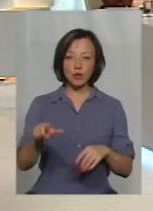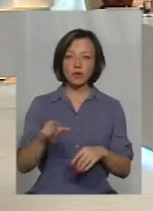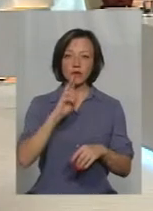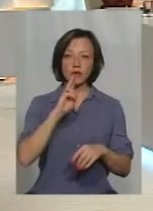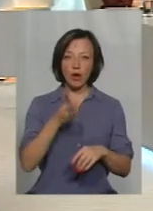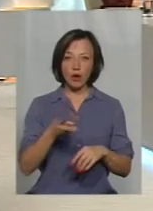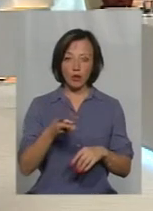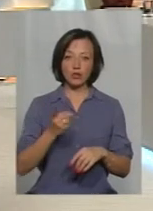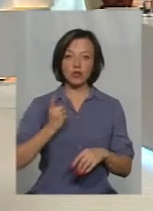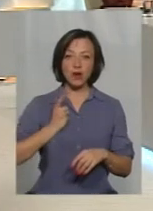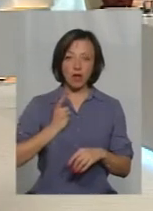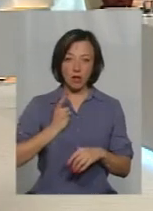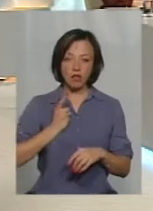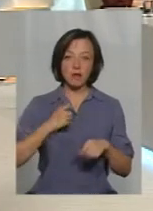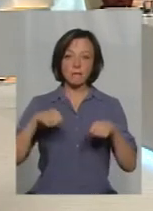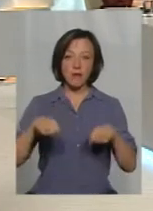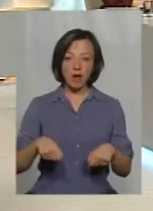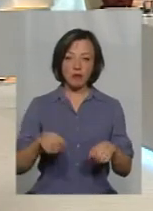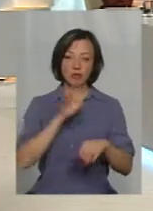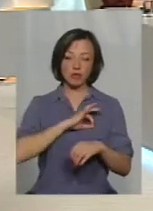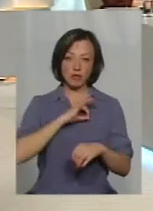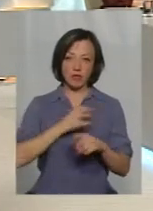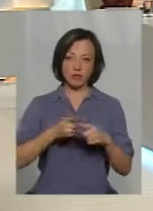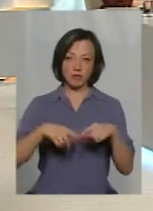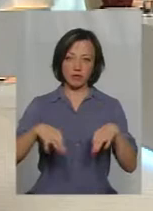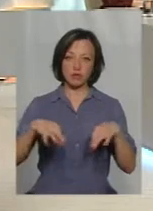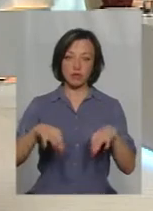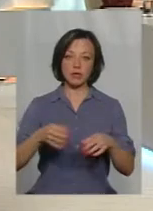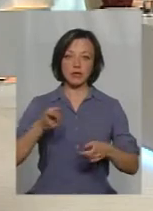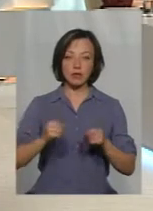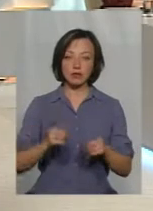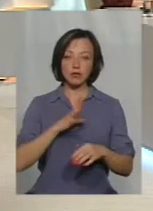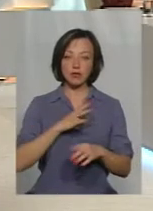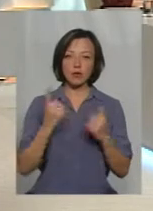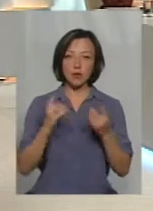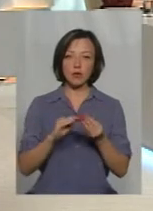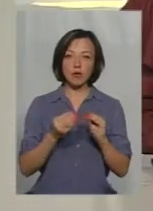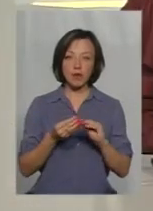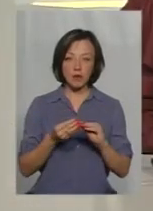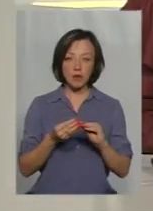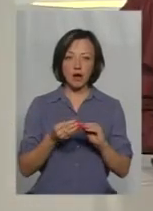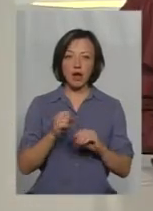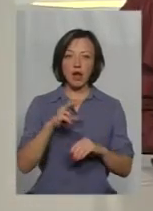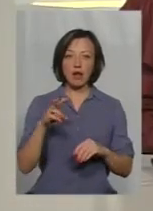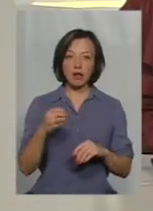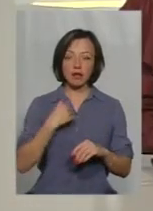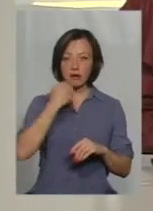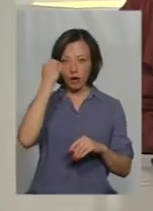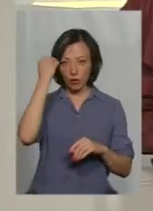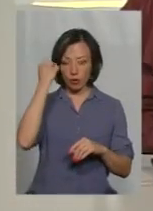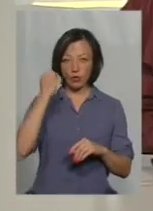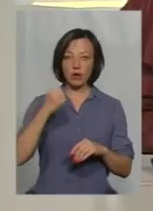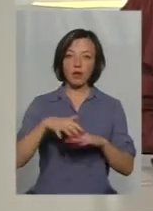2 роки чіткали право користуватися автомобілями. Це дійсно була дуже велика проблема, але я дякую